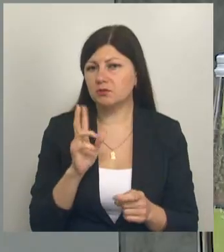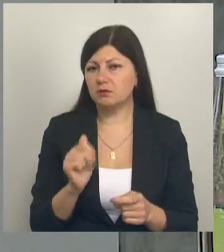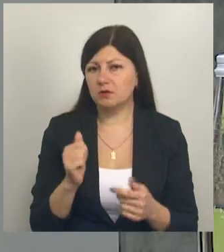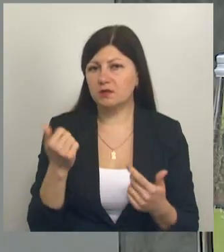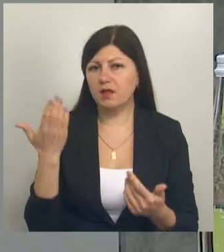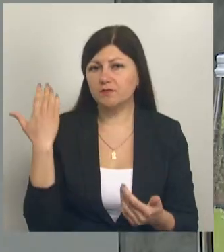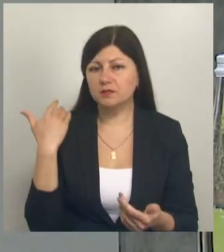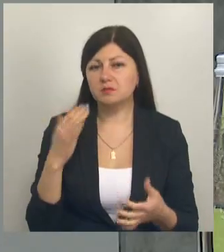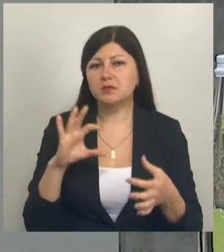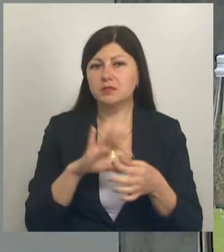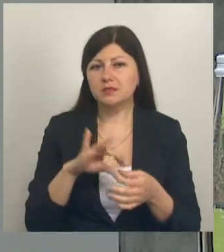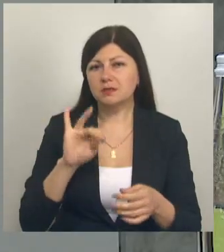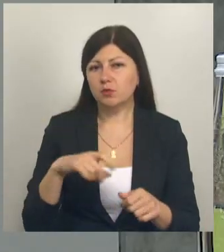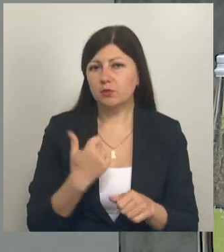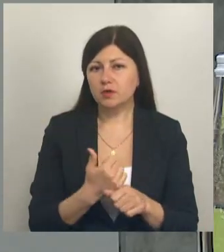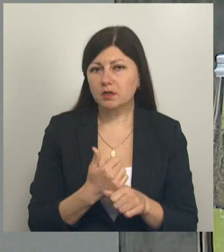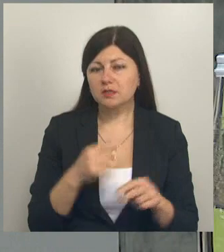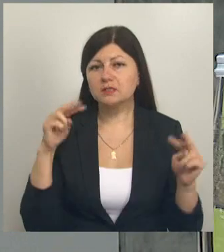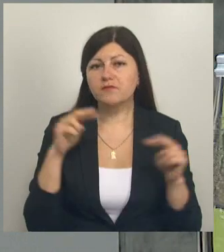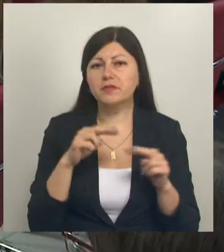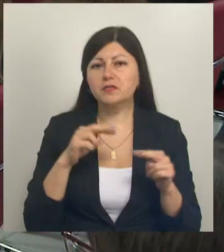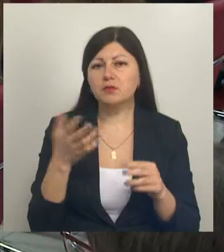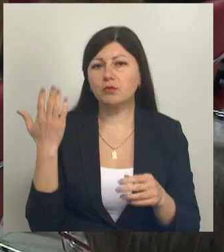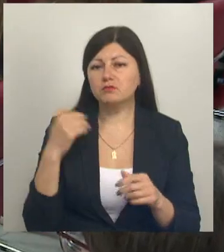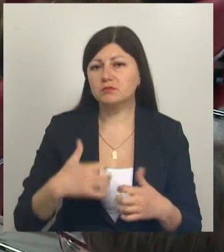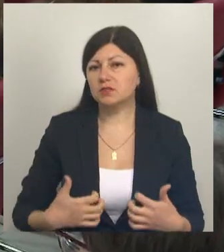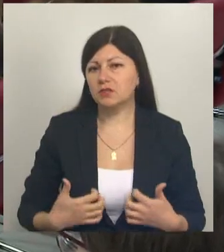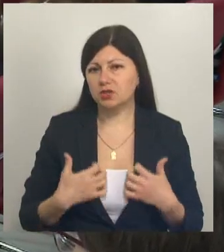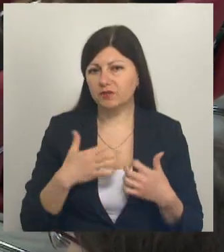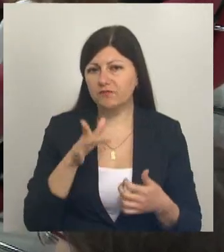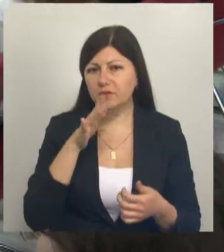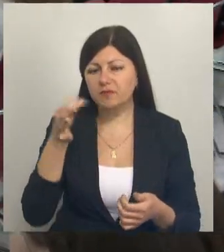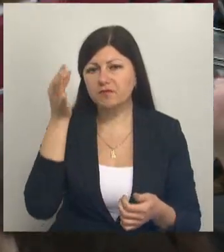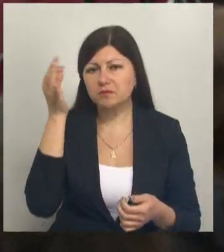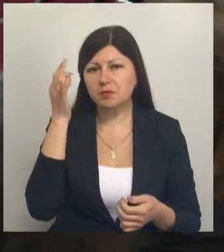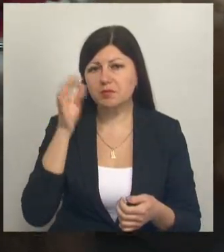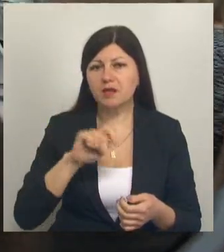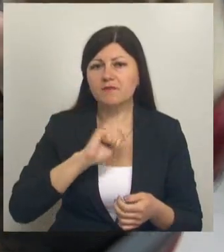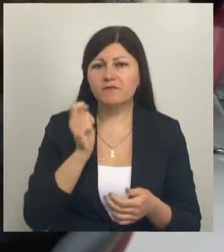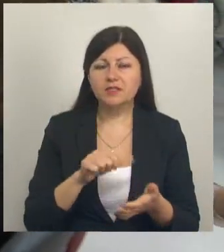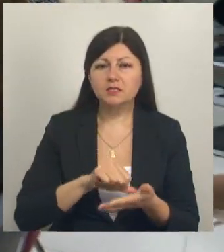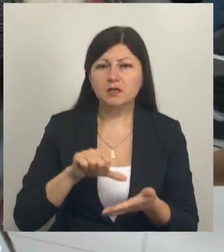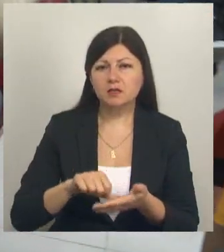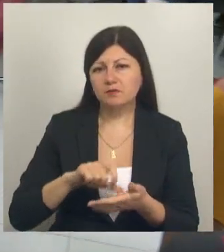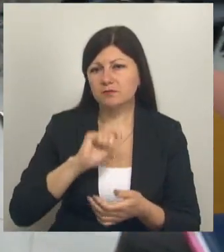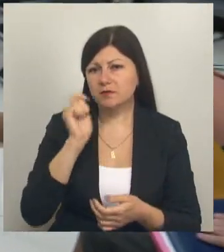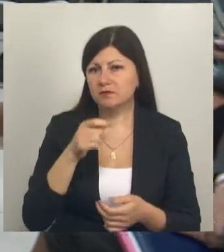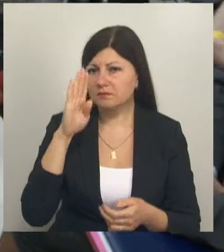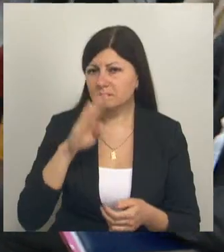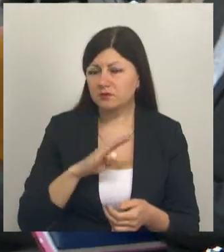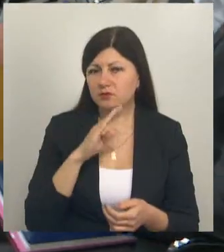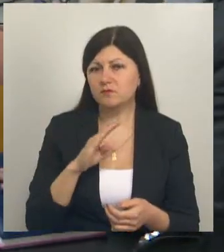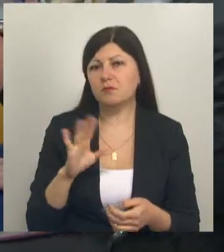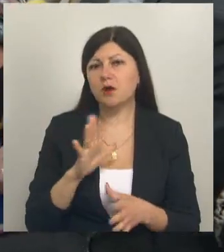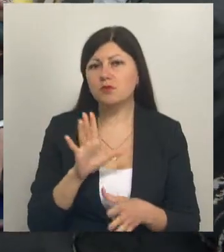губернатор. Он отметил, свидетельство о том страшном времени, воспоминания ветеранов Великой Отечественной, людей, переживших